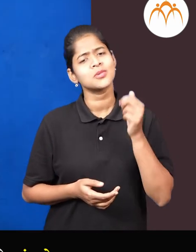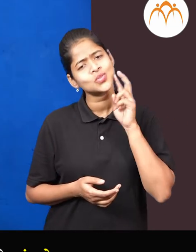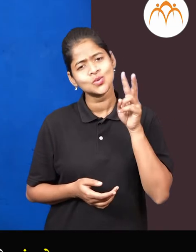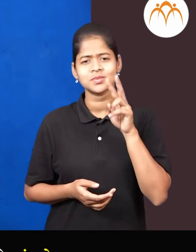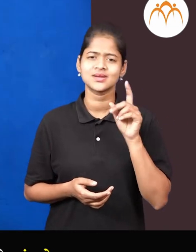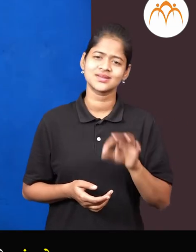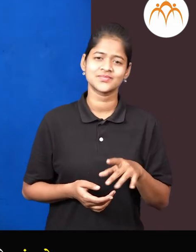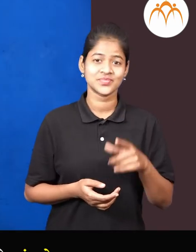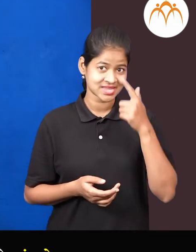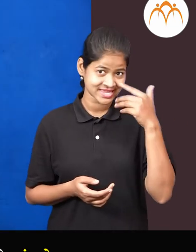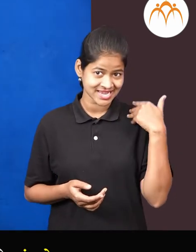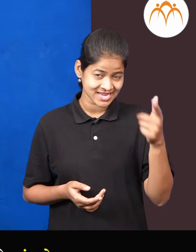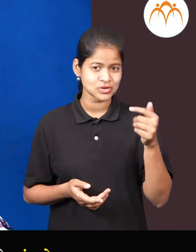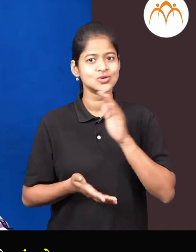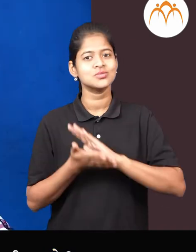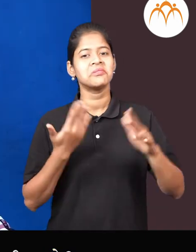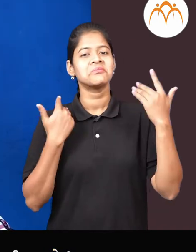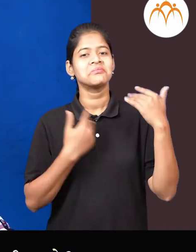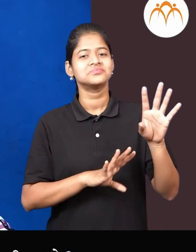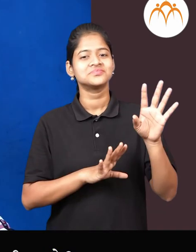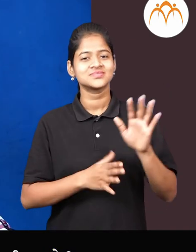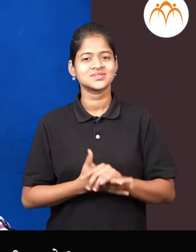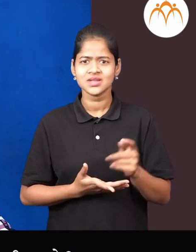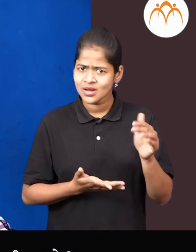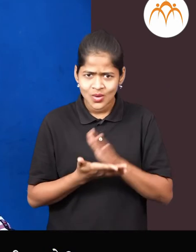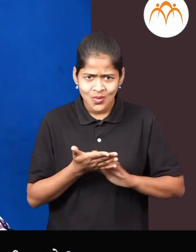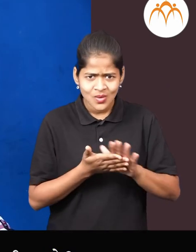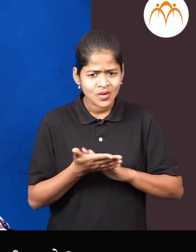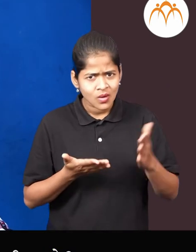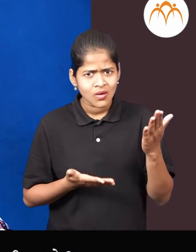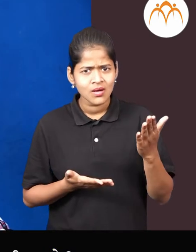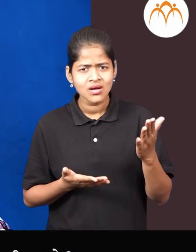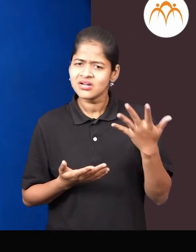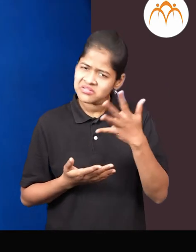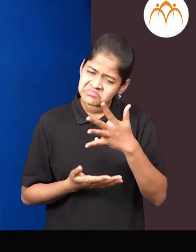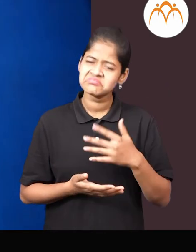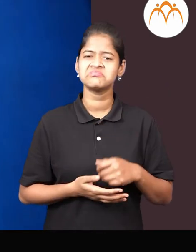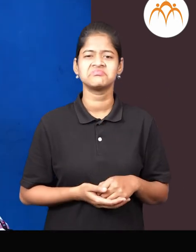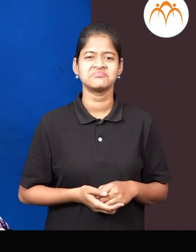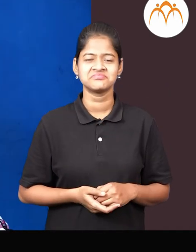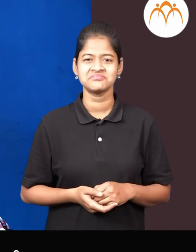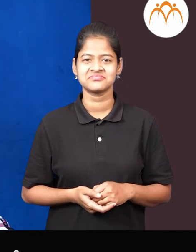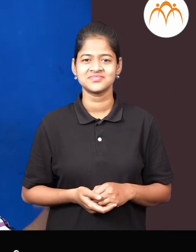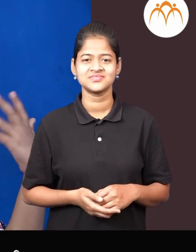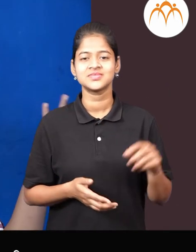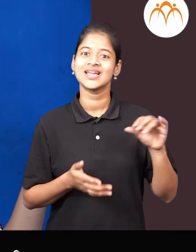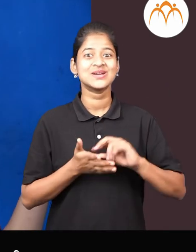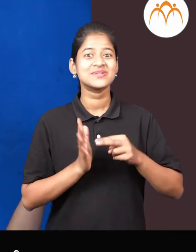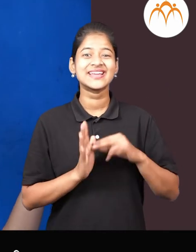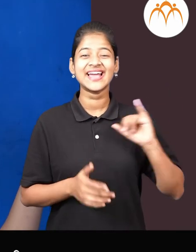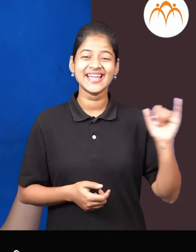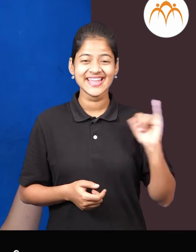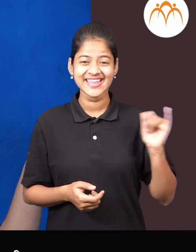दोन रुपेच, ताईच पाईच पाईचे संपले ताई, तुझा कड़े काईच पाईचे नहीं गुरले? नाही अपले